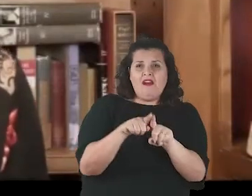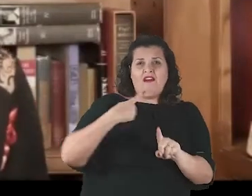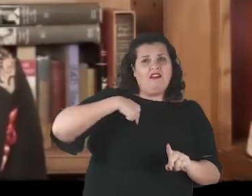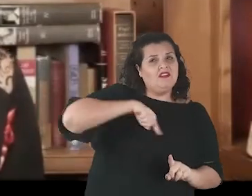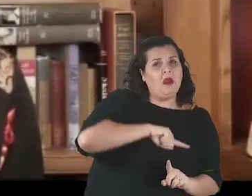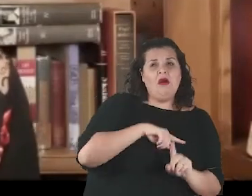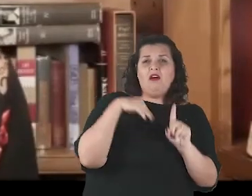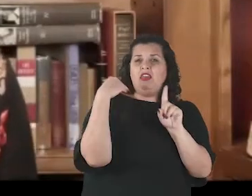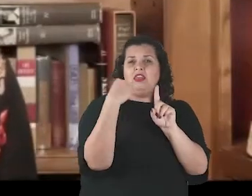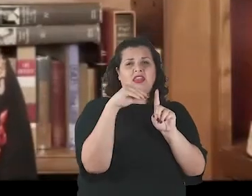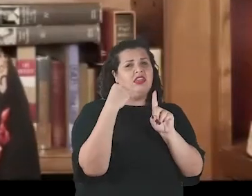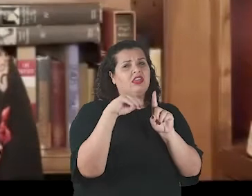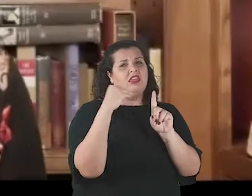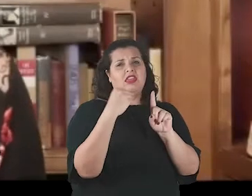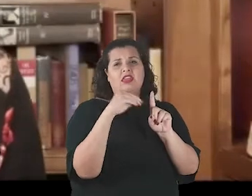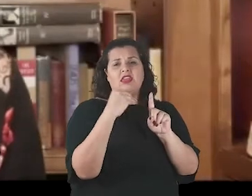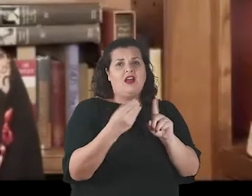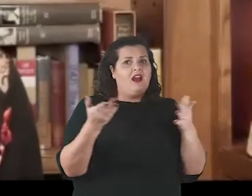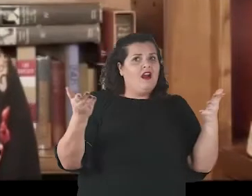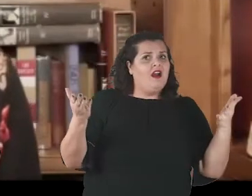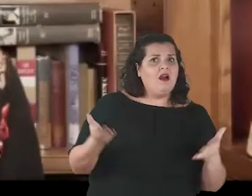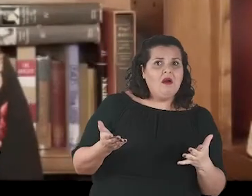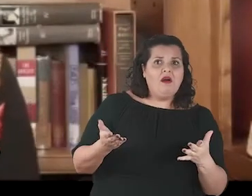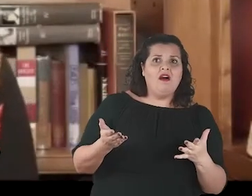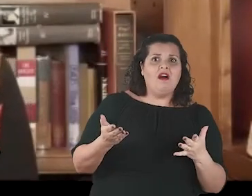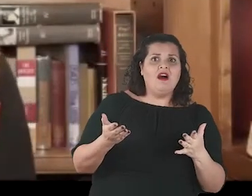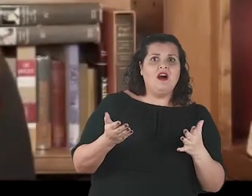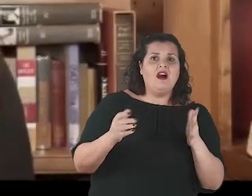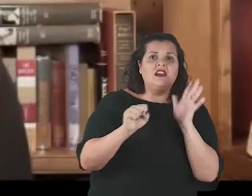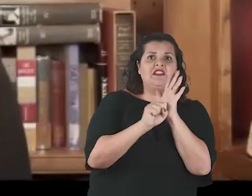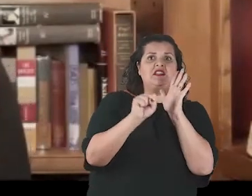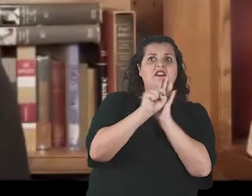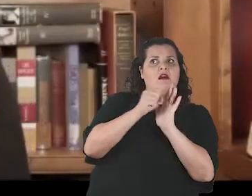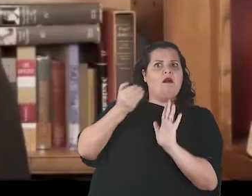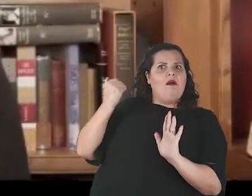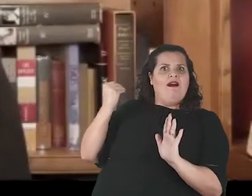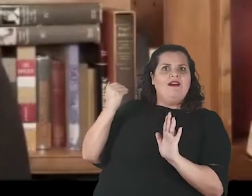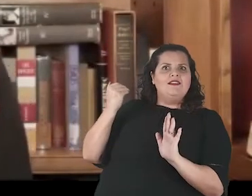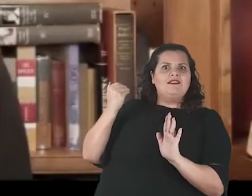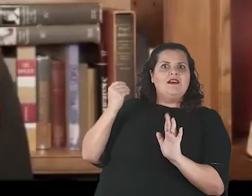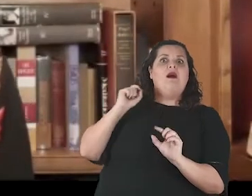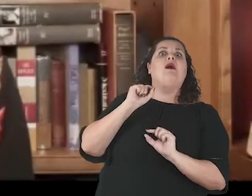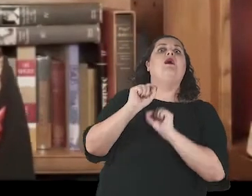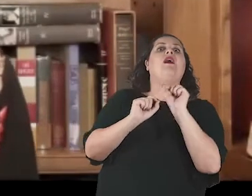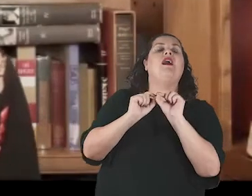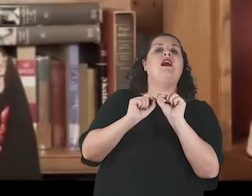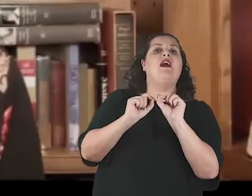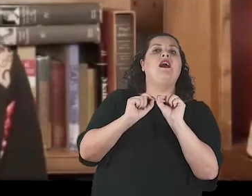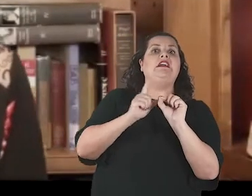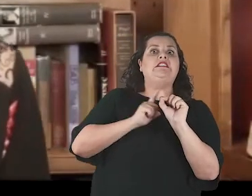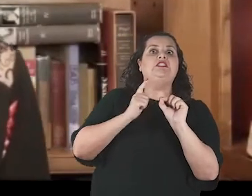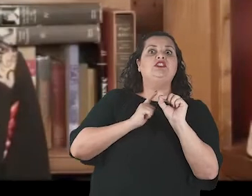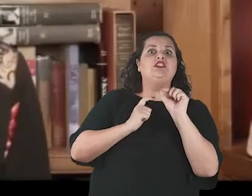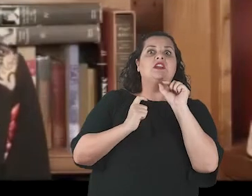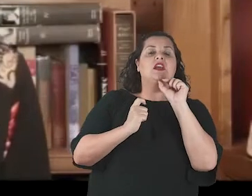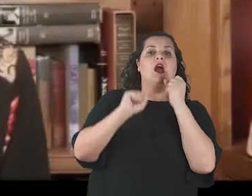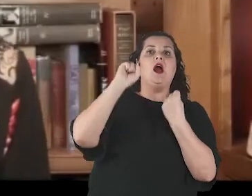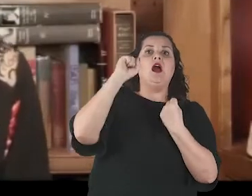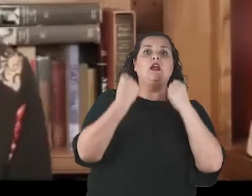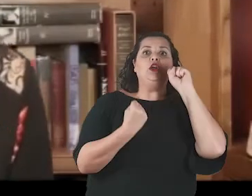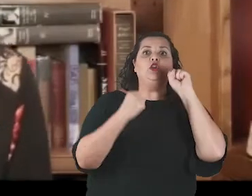in this new landscape. Just as a century ago, we faced the giants of industrialization without